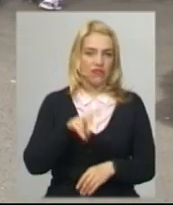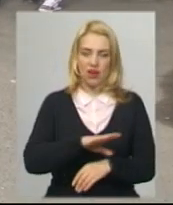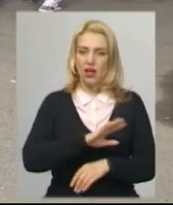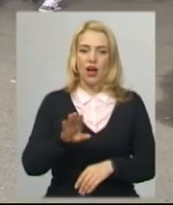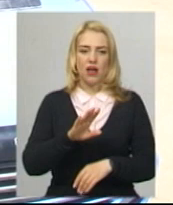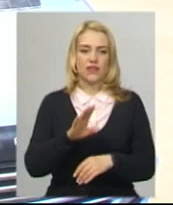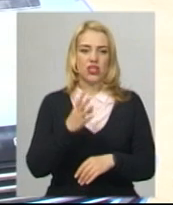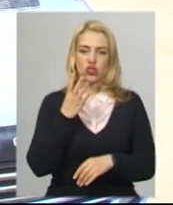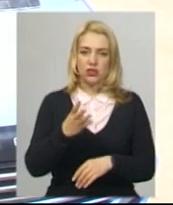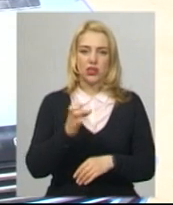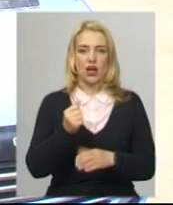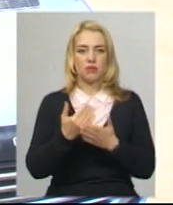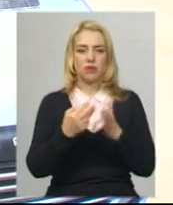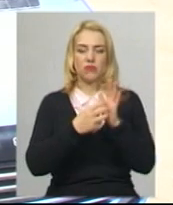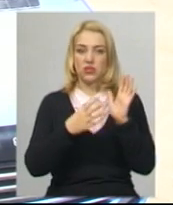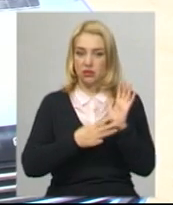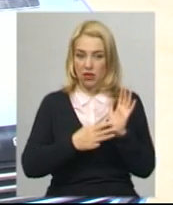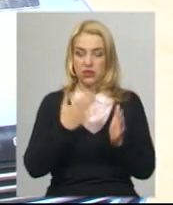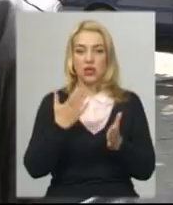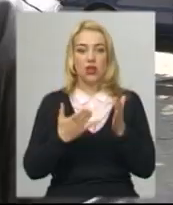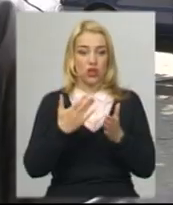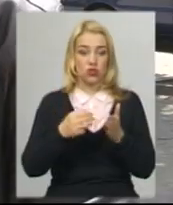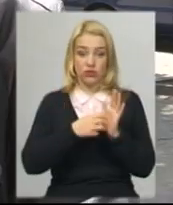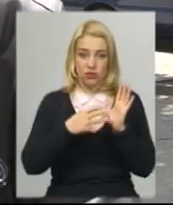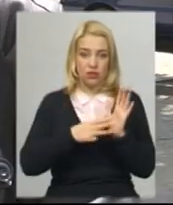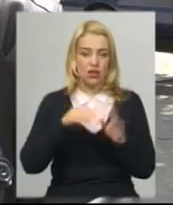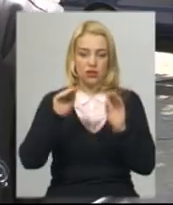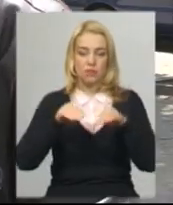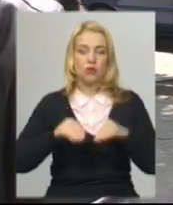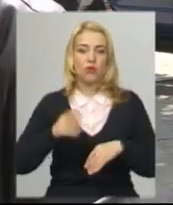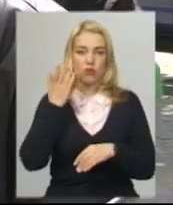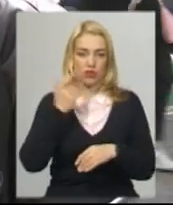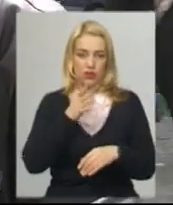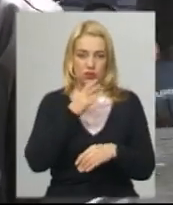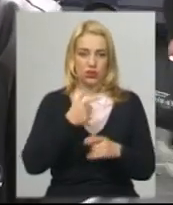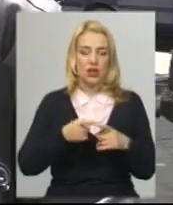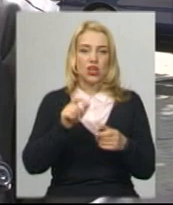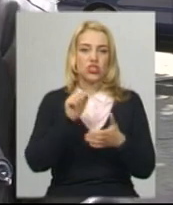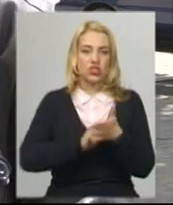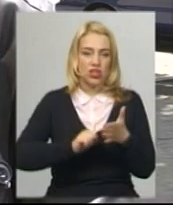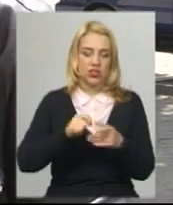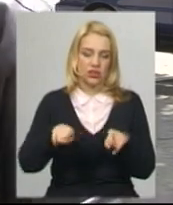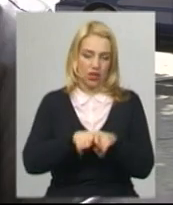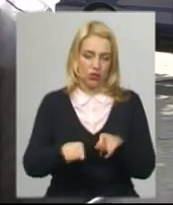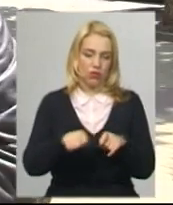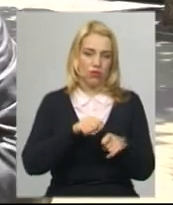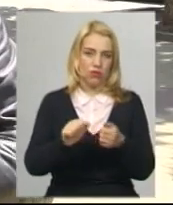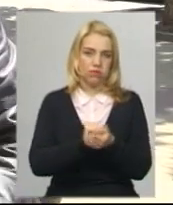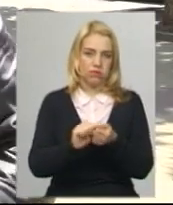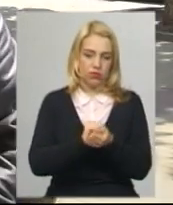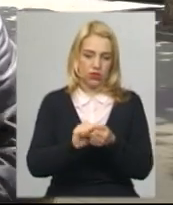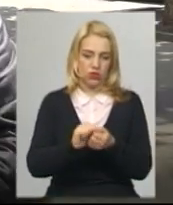водій, каже, сумнівається, чи встигатиме заповнювати реєстр. Директор компанії розповідає, через таку паперову роботу автобуси вибиватимуться з графіка.